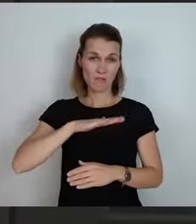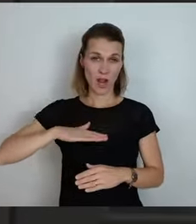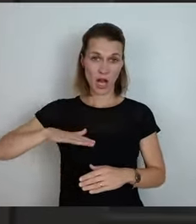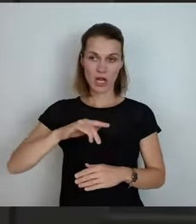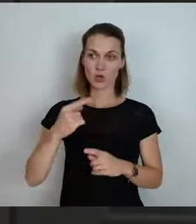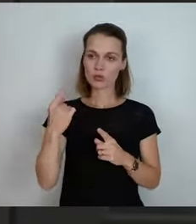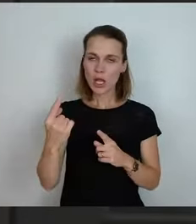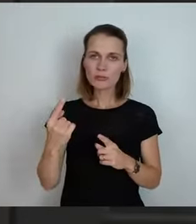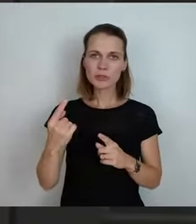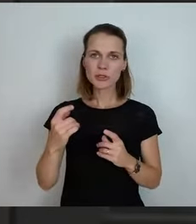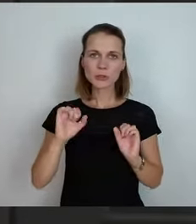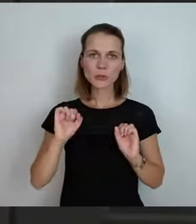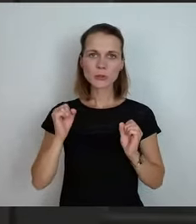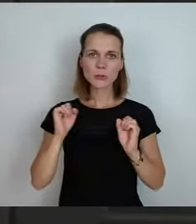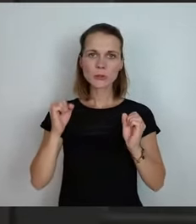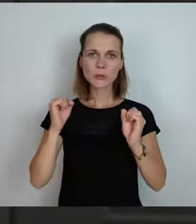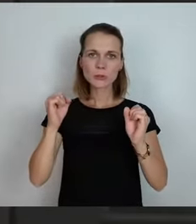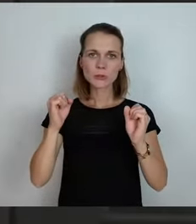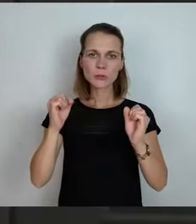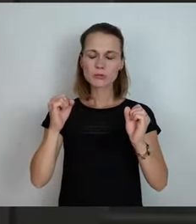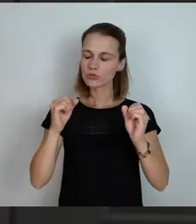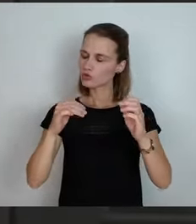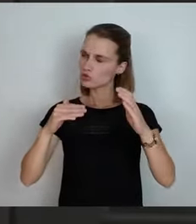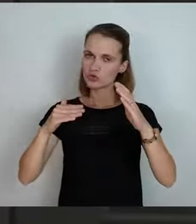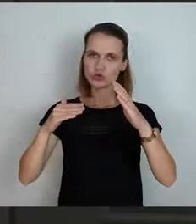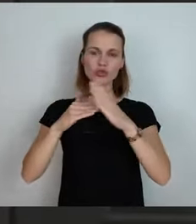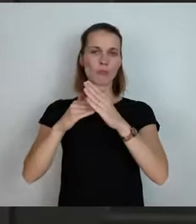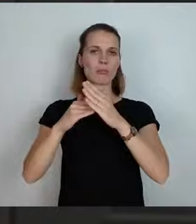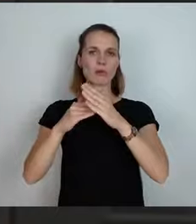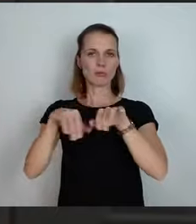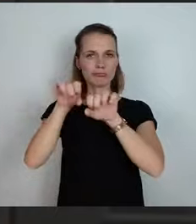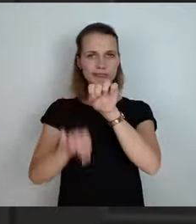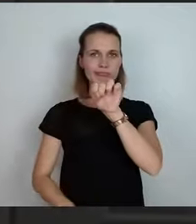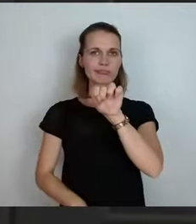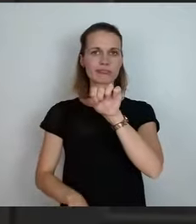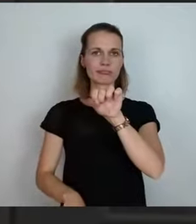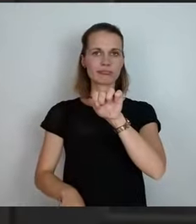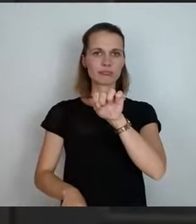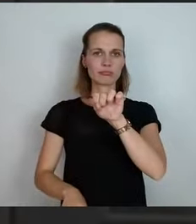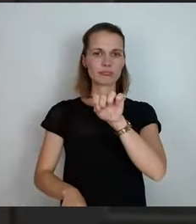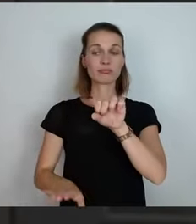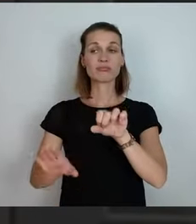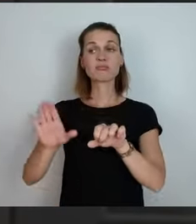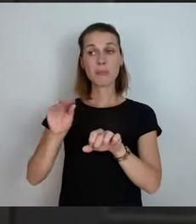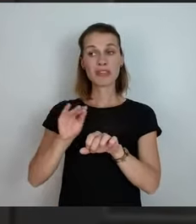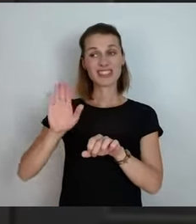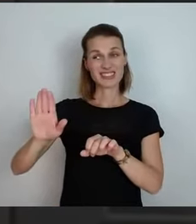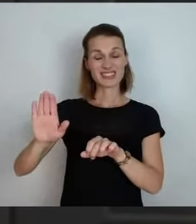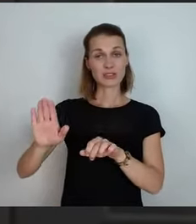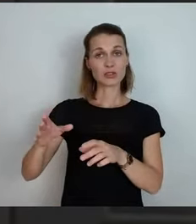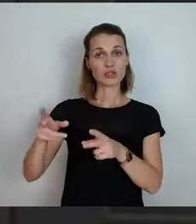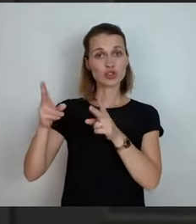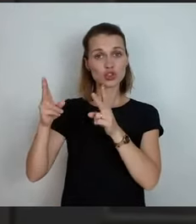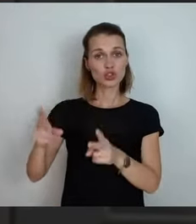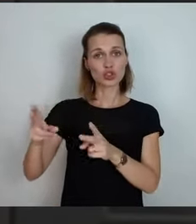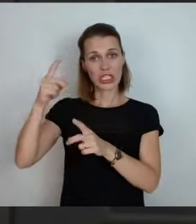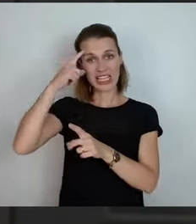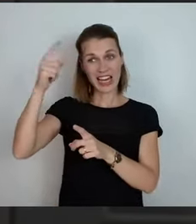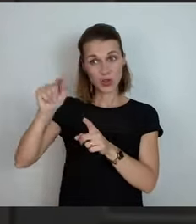Stelle ein fälliger Stillstand entstanden ist. Der hat mit seinen Stadträten dort auf dem Berg